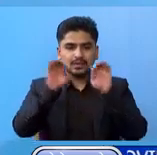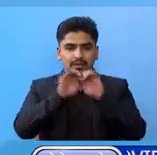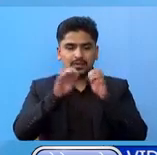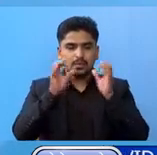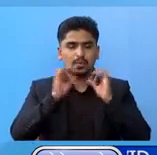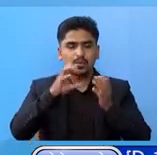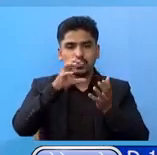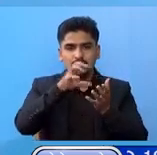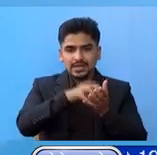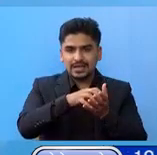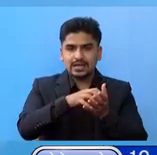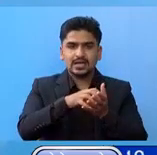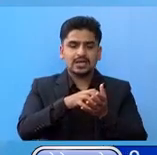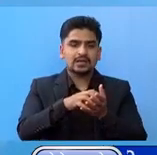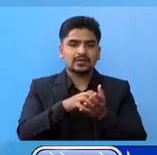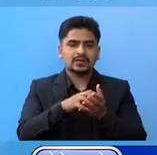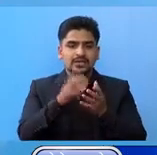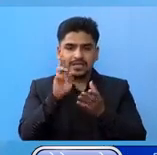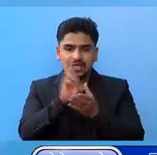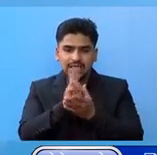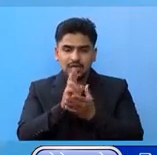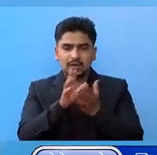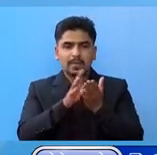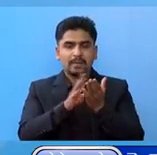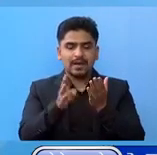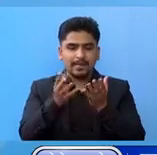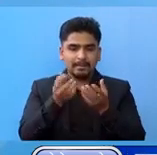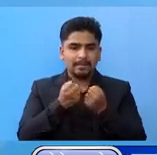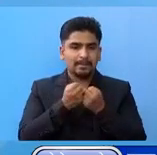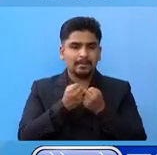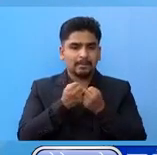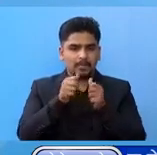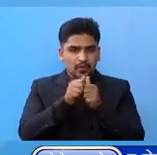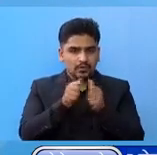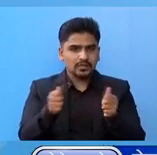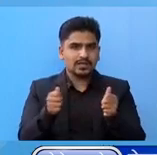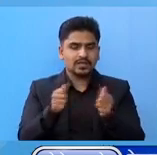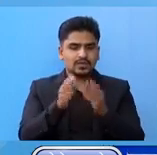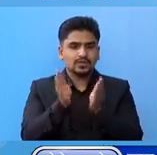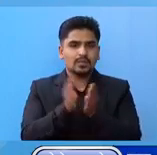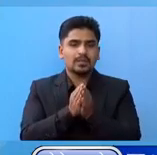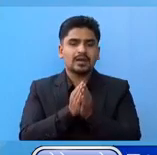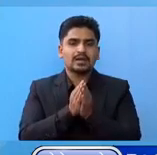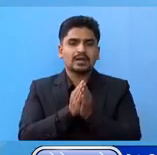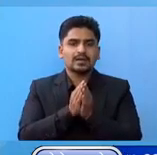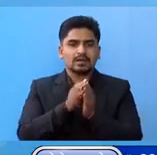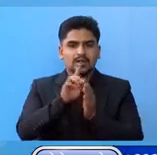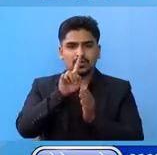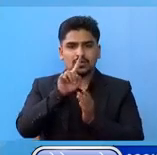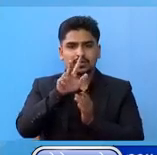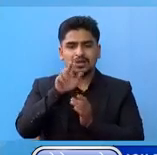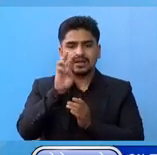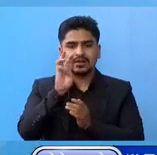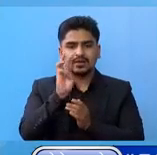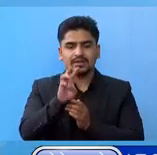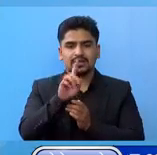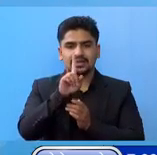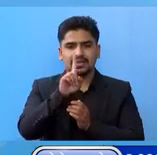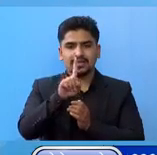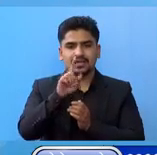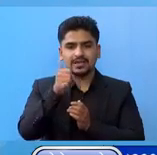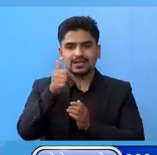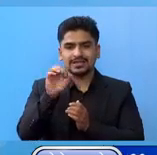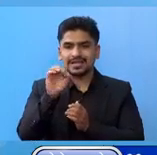परियोकसाला को रेकर्ड बाट प्रात्त भाय अनुसार जम्मा अठार हजार एक से